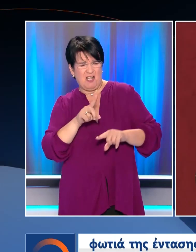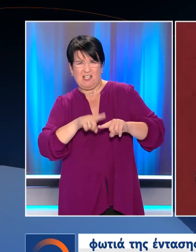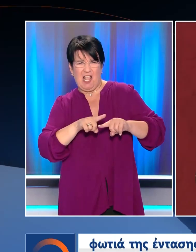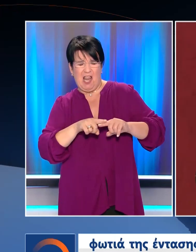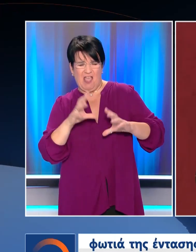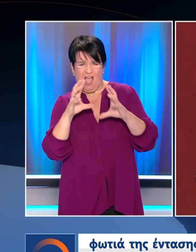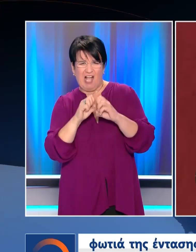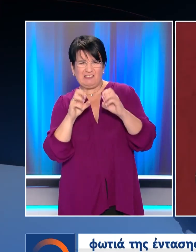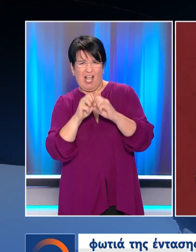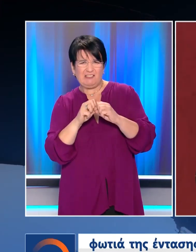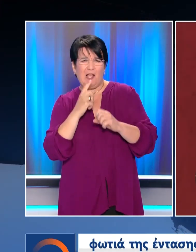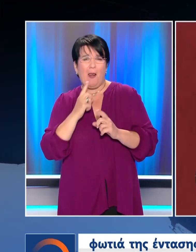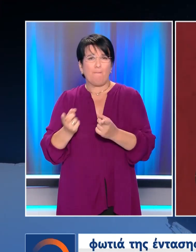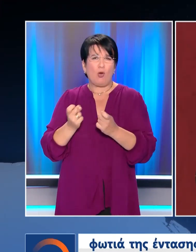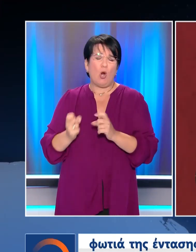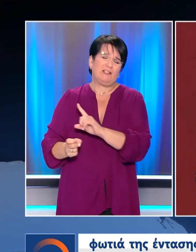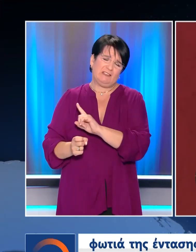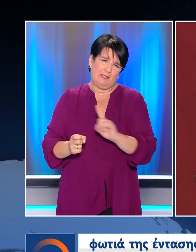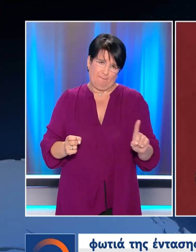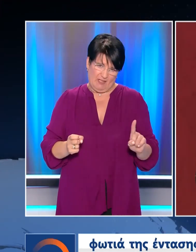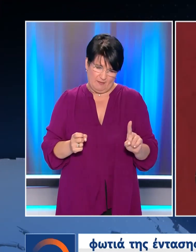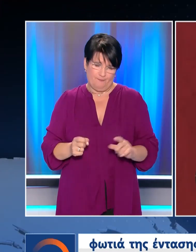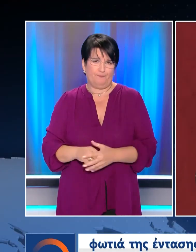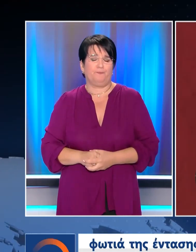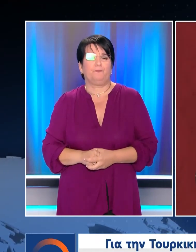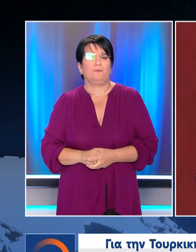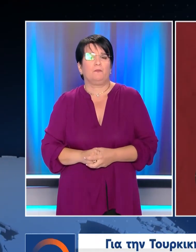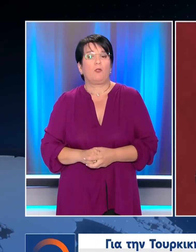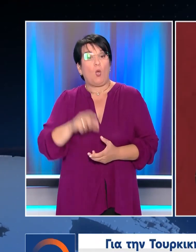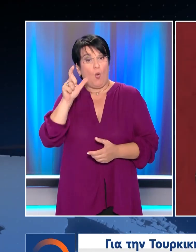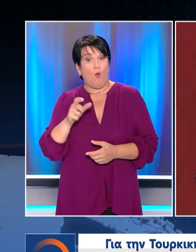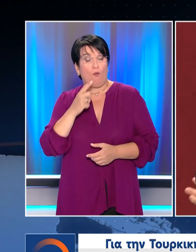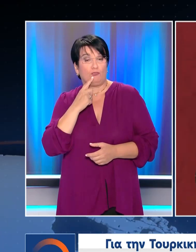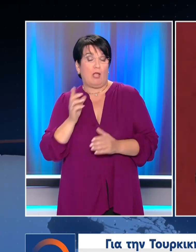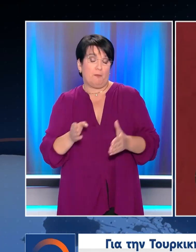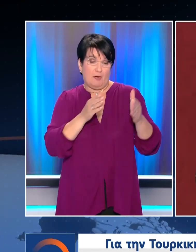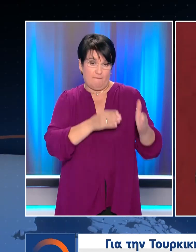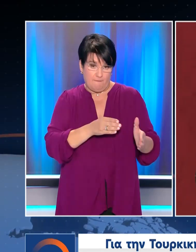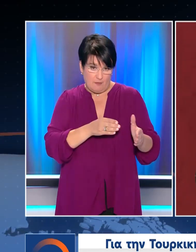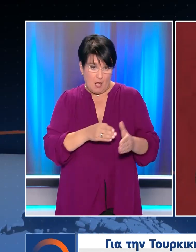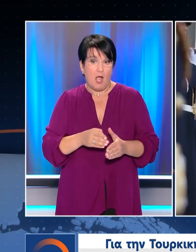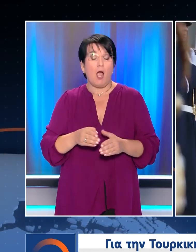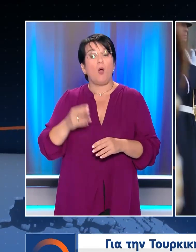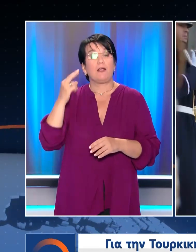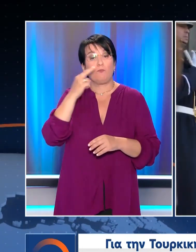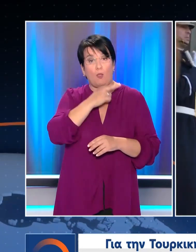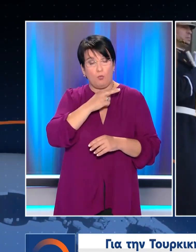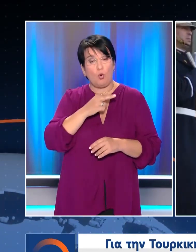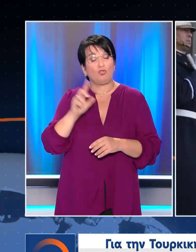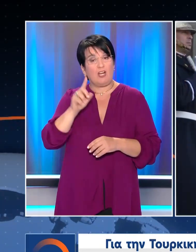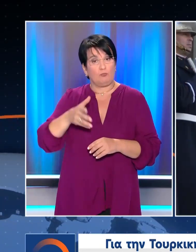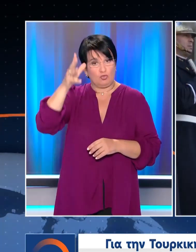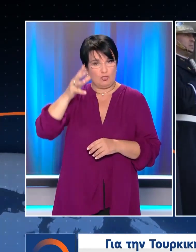συνεχίζεται τις προκλήσεις Είπε χαρακτηριστικά ο Τσαβούσογλου Για την τουρκική επιθετικότητα Θα ενημερώσει ο Κυριάκος